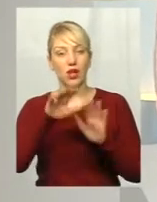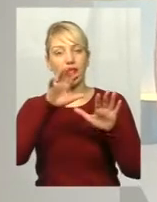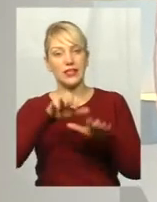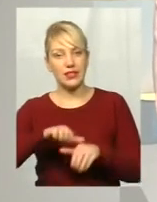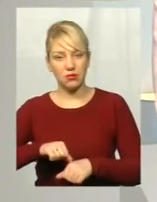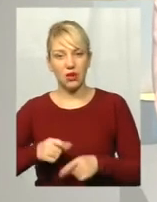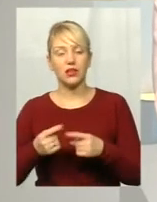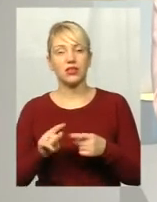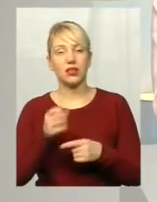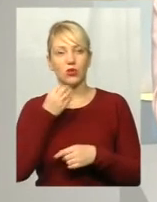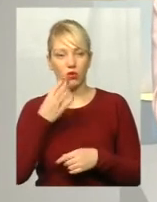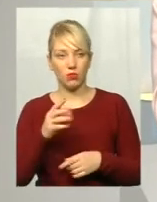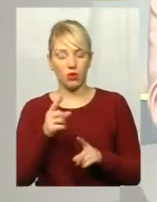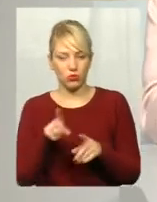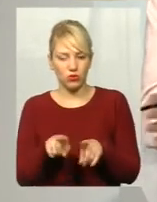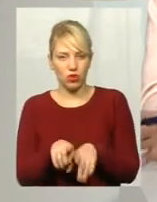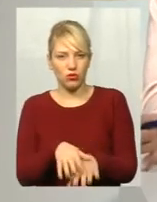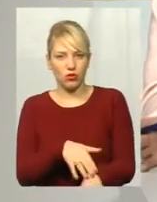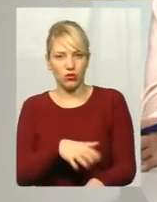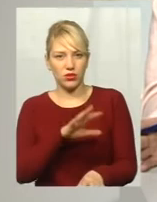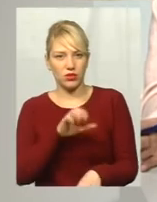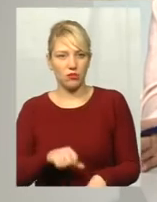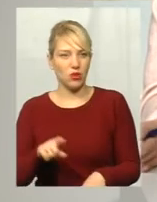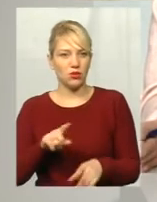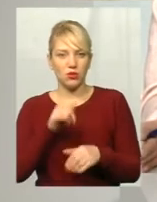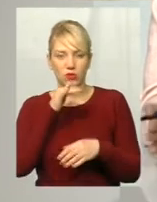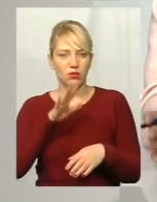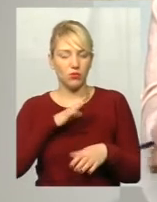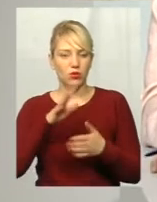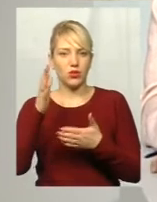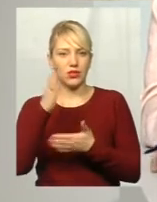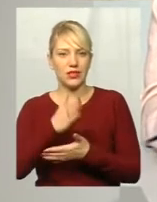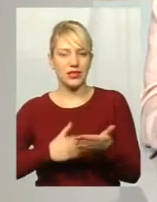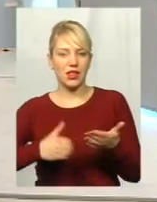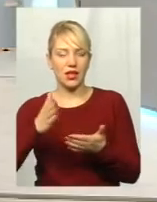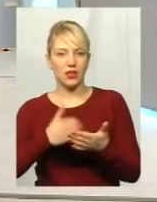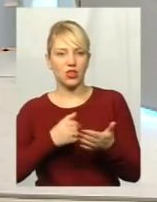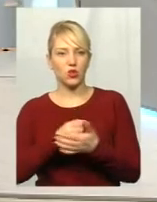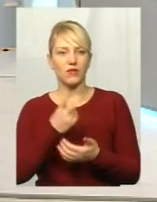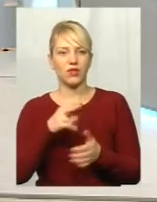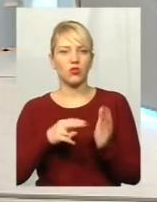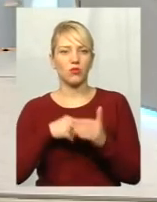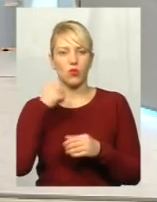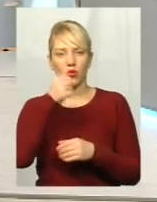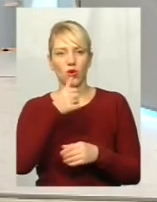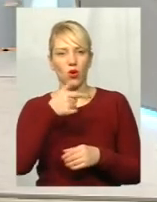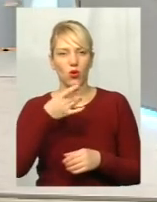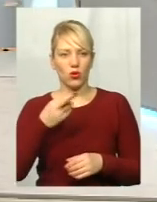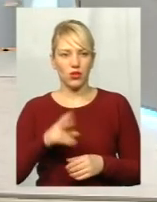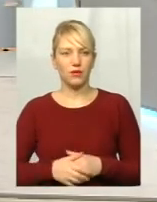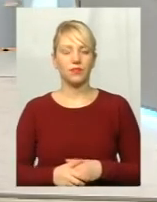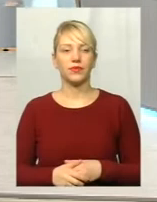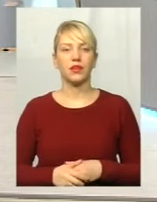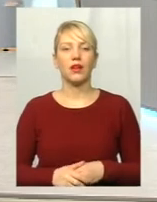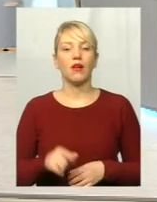питання, чому так довго їх знімали? Невже це не можна було навіть зробити до 27 грудня, щоб доплутати людей? Вони не були неактуальними,